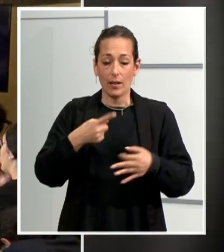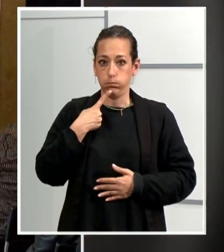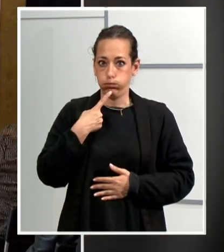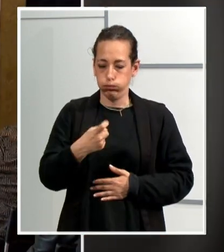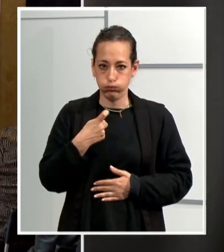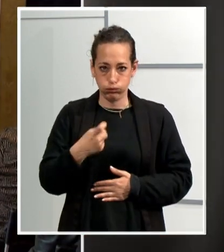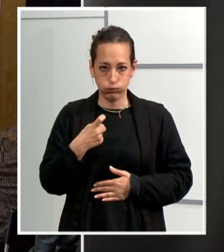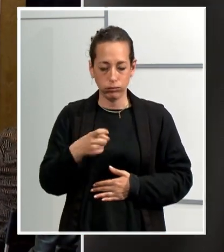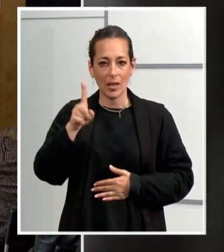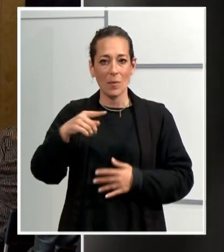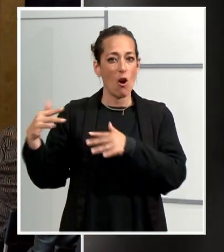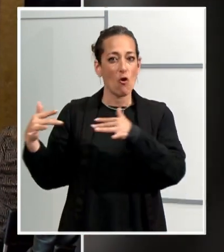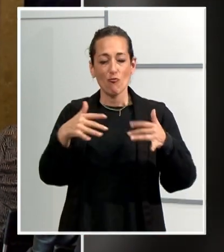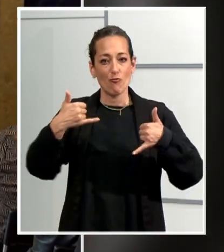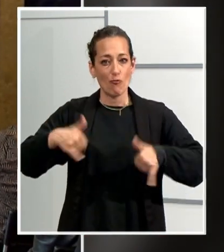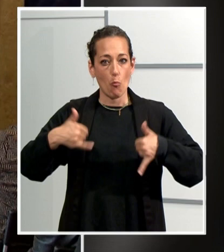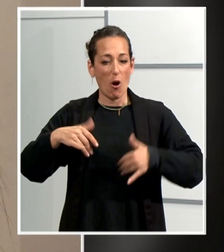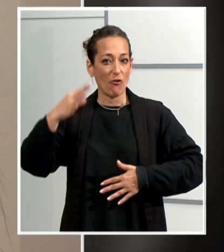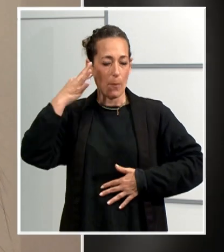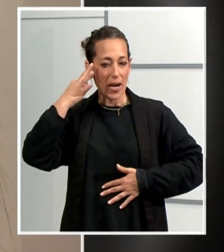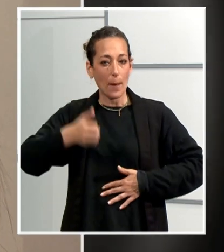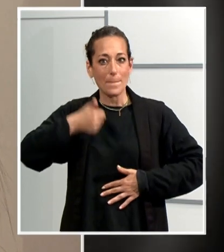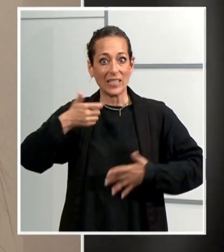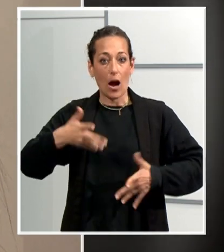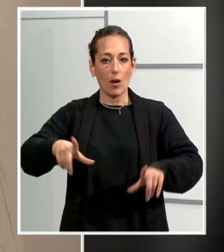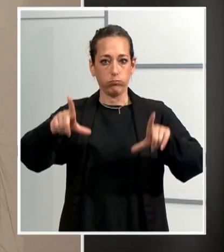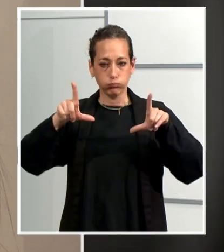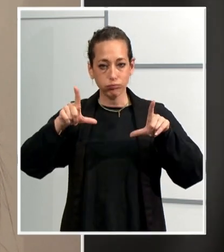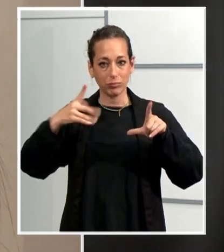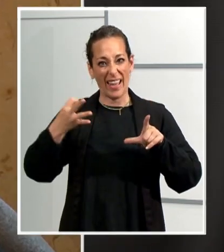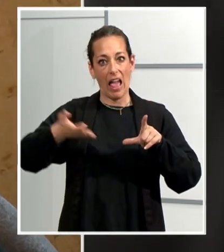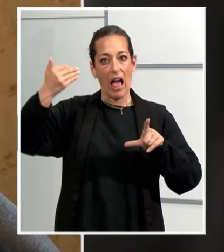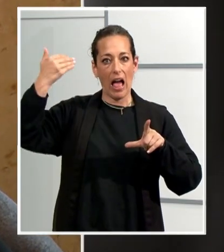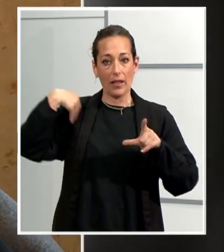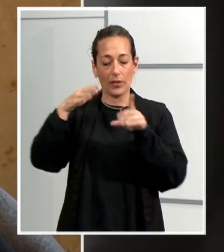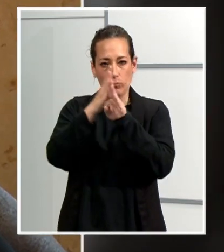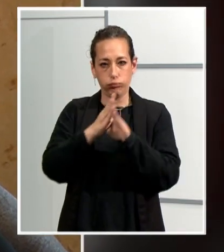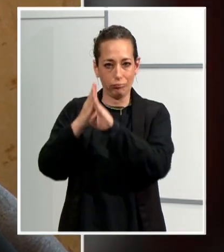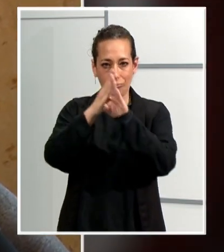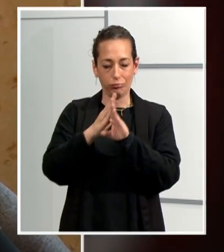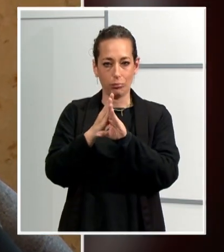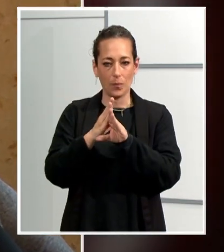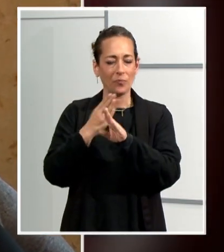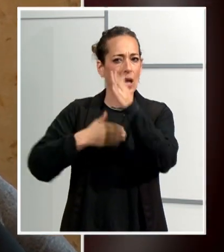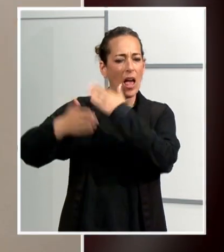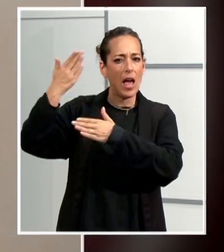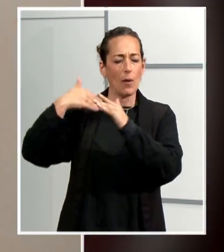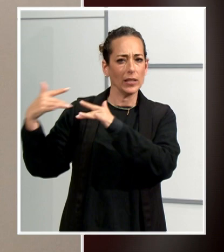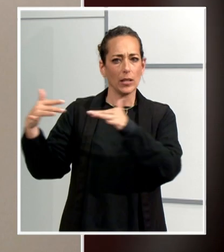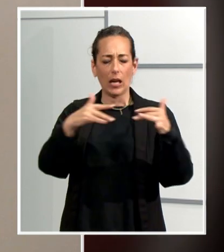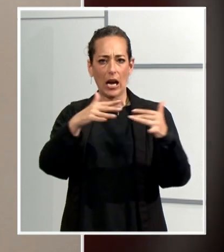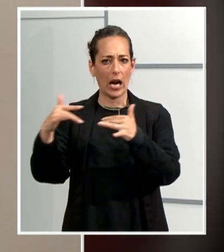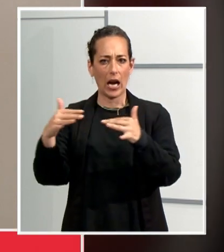femení està més visibilitzat ara que abans però també sotmès a més crítiques. Abans tu anaves pels camps i no et